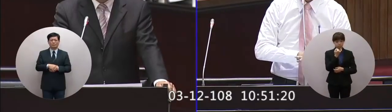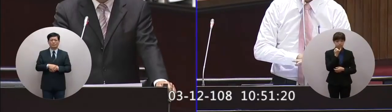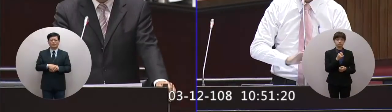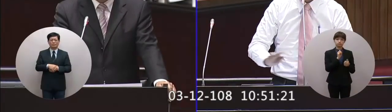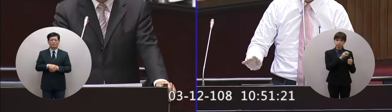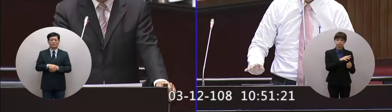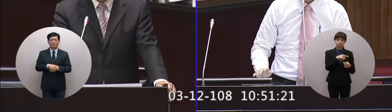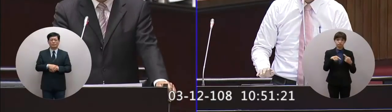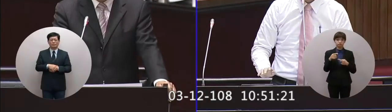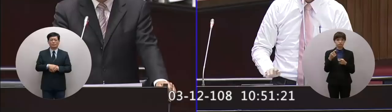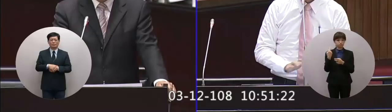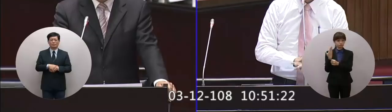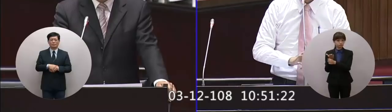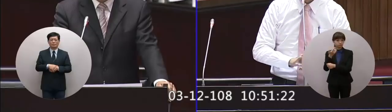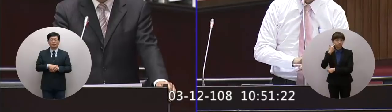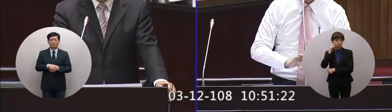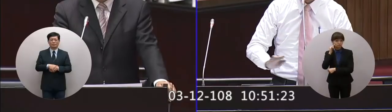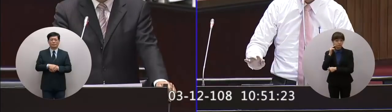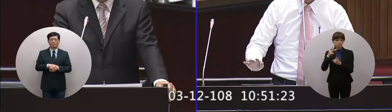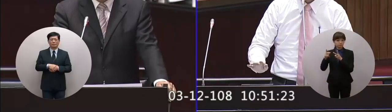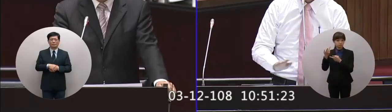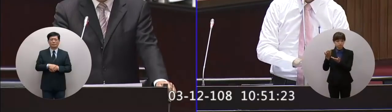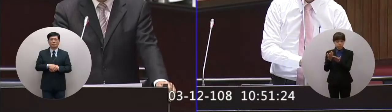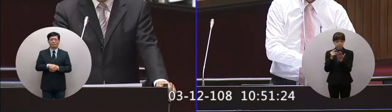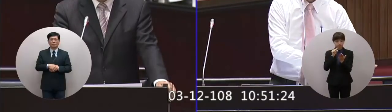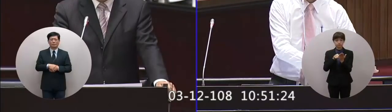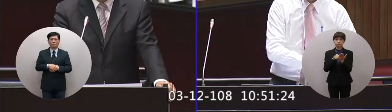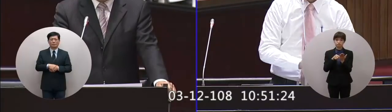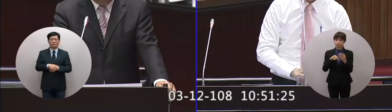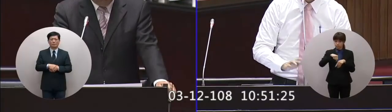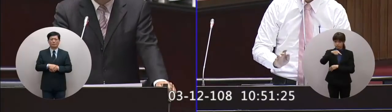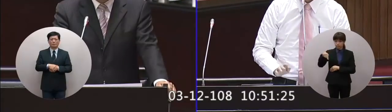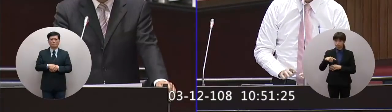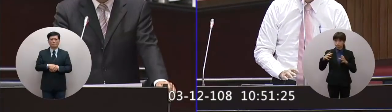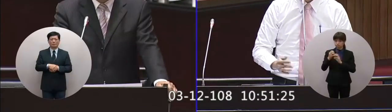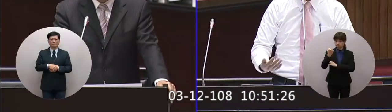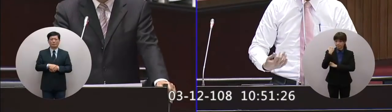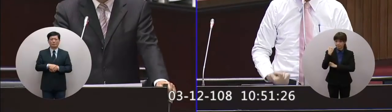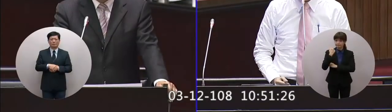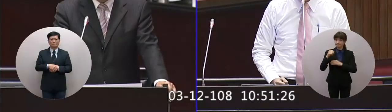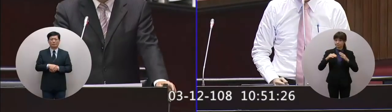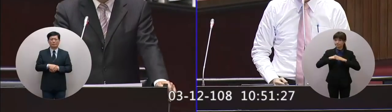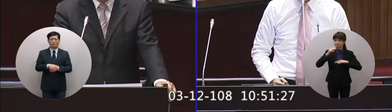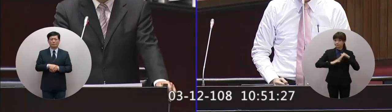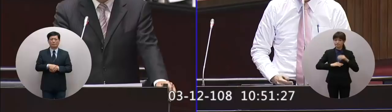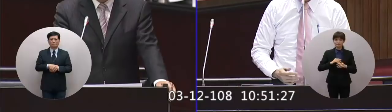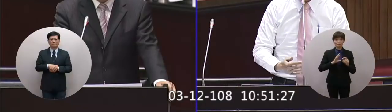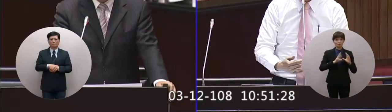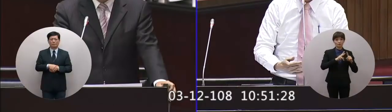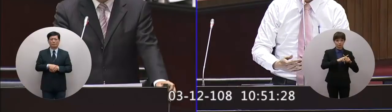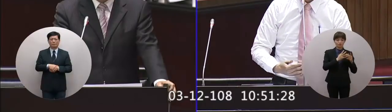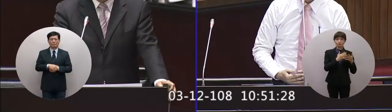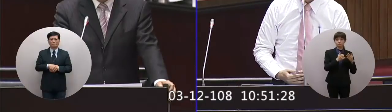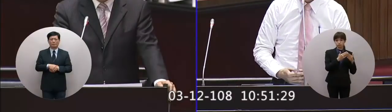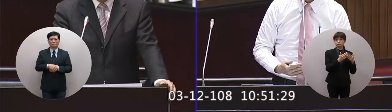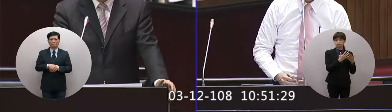每一個家長一封信然後可以跟他講大家一起來努力這個要注意學生小學生可以我